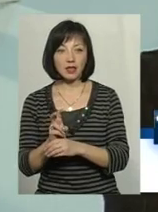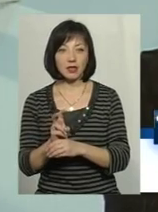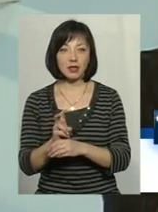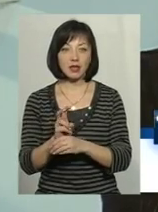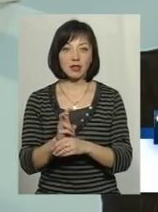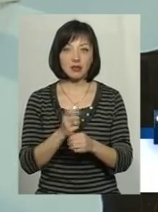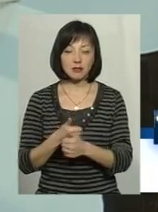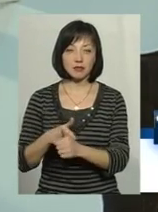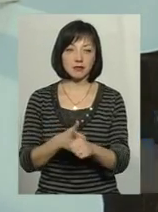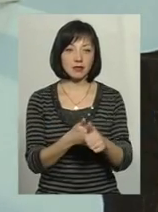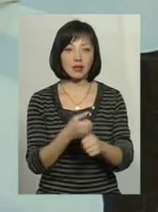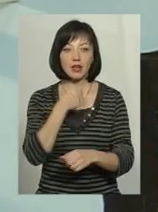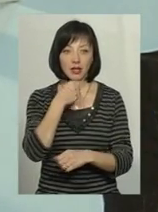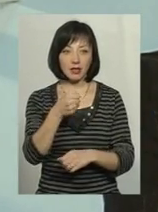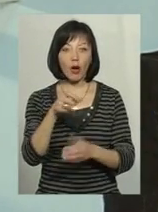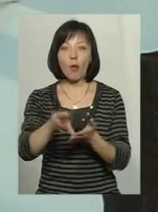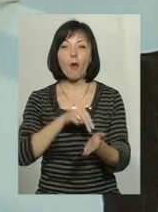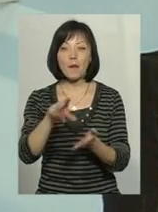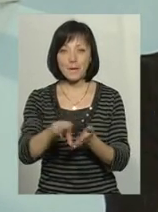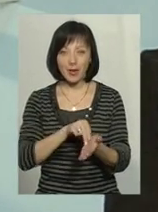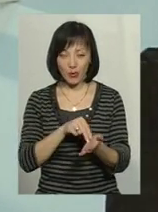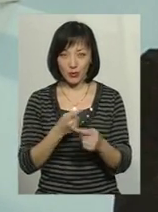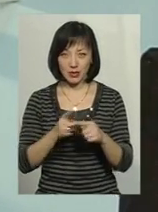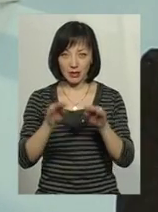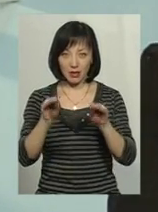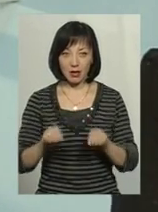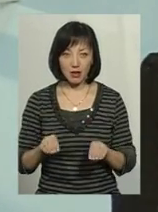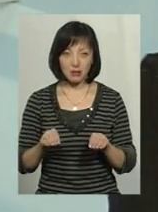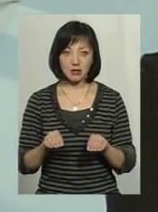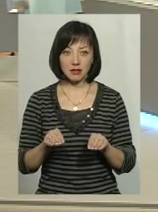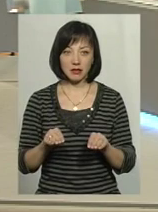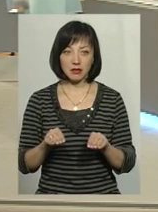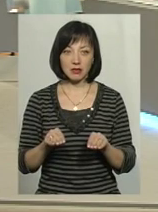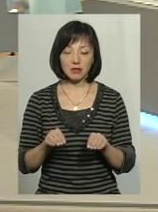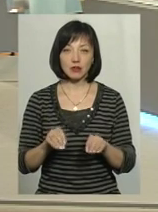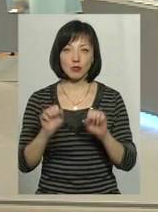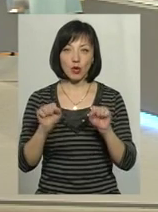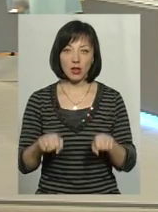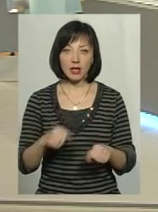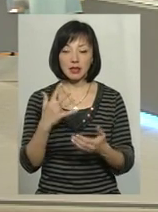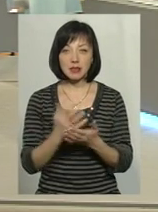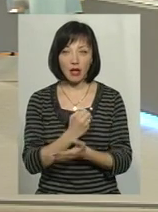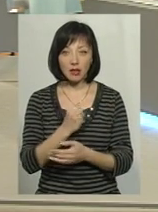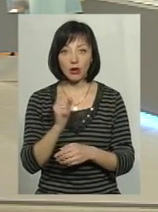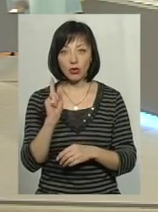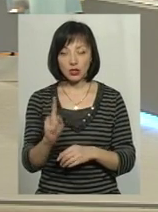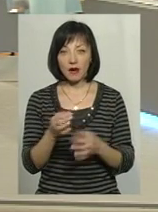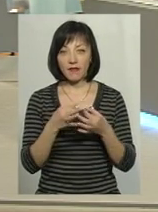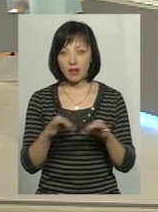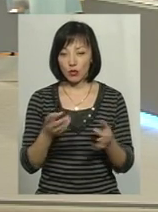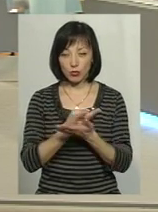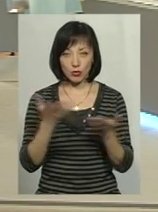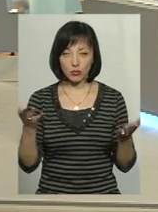кругами, щоб взяти копію цієї декларації, якимись там тільки чинами вони змогли її дістати. Хоча в вільному